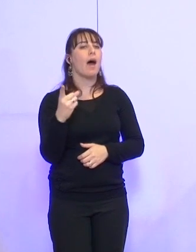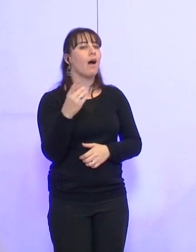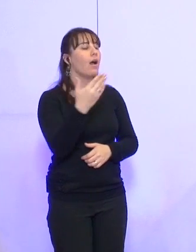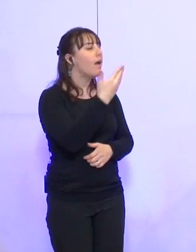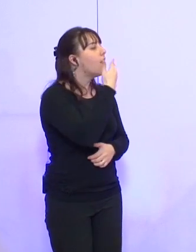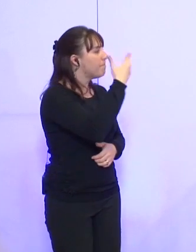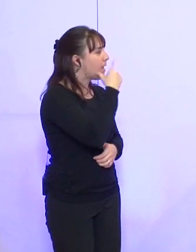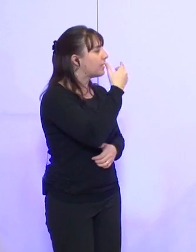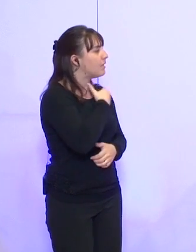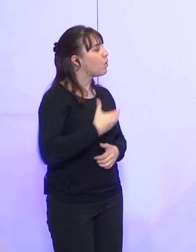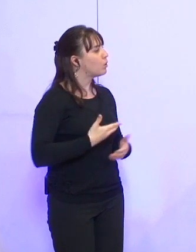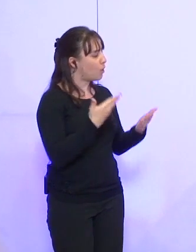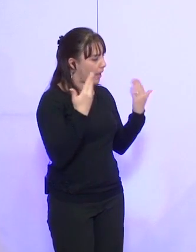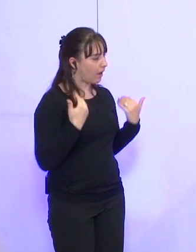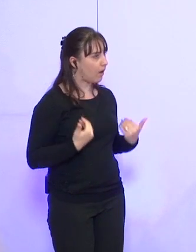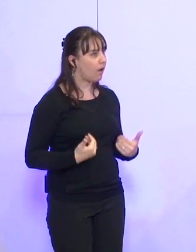Merci, Monsieur le maire.